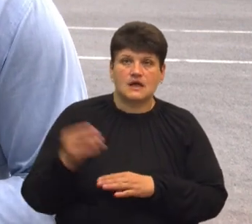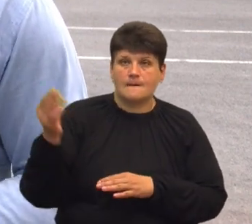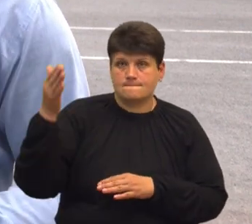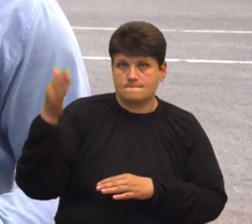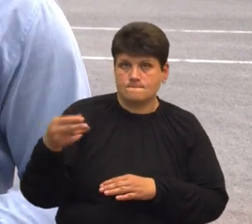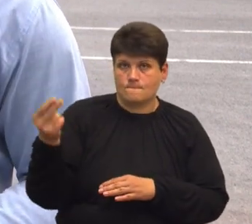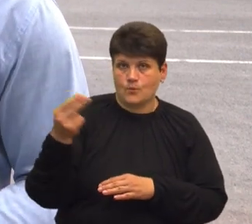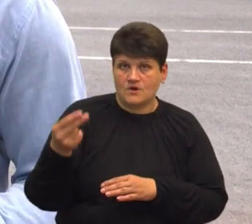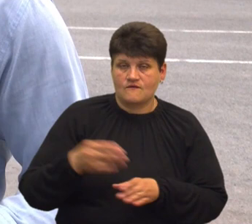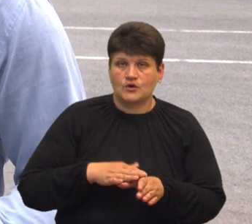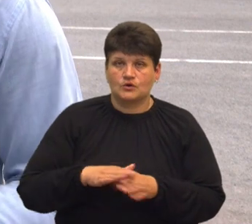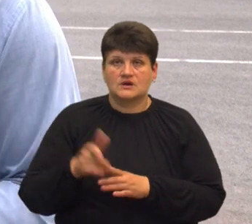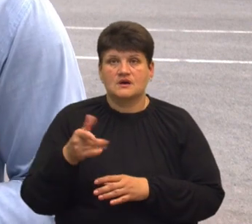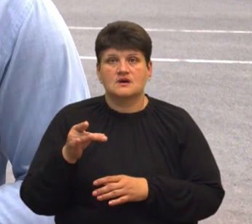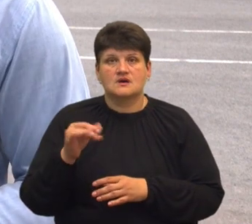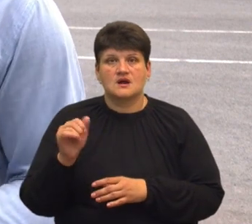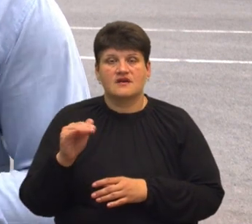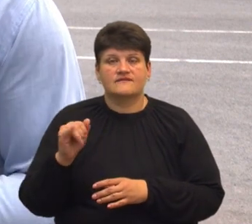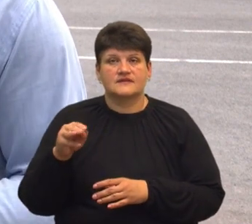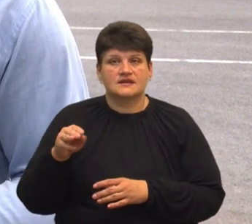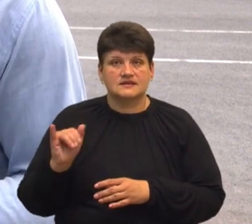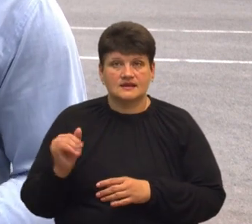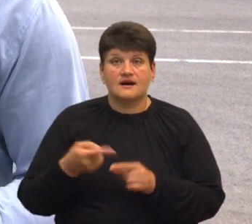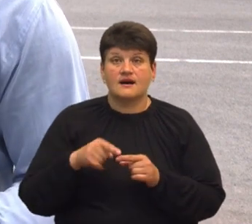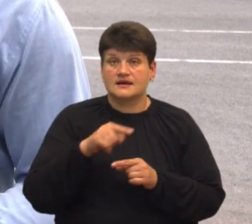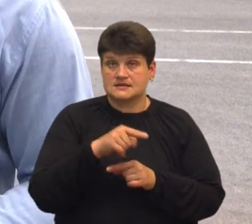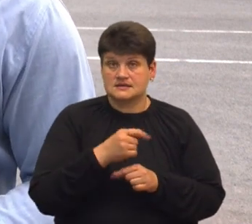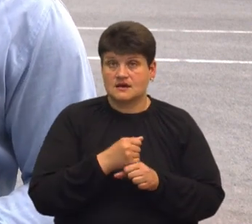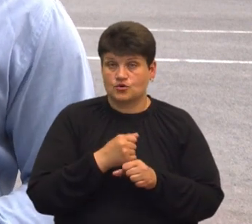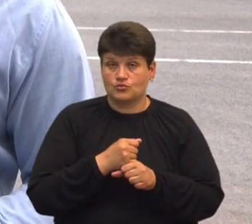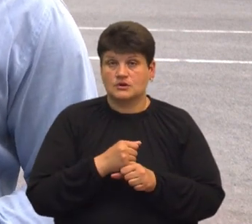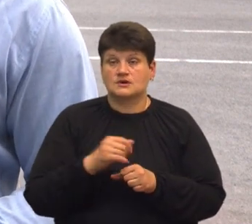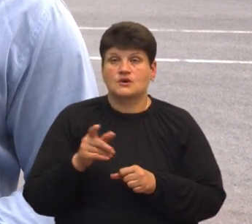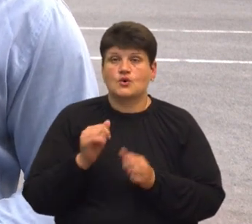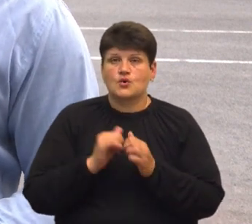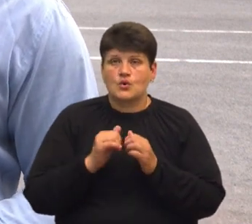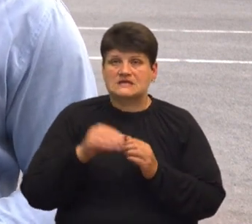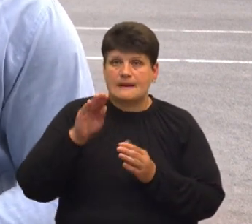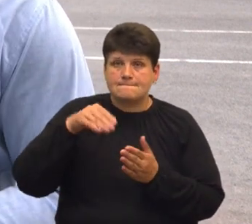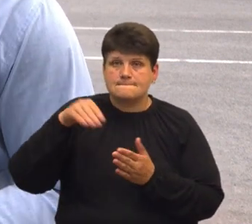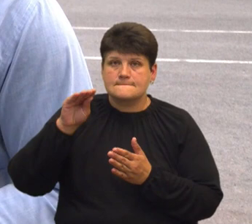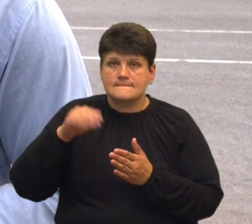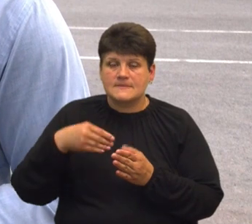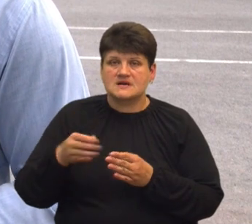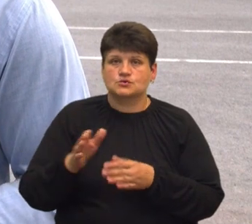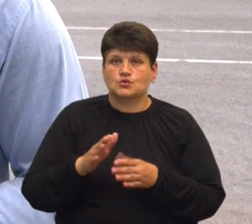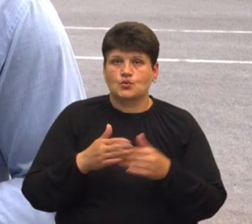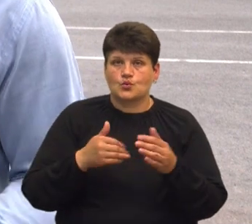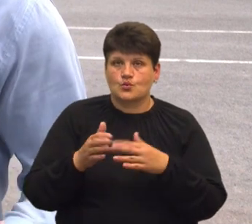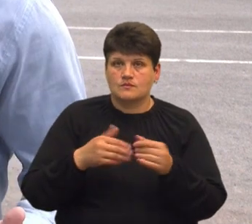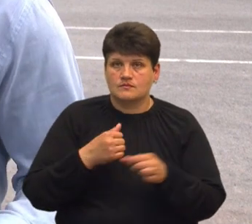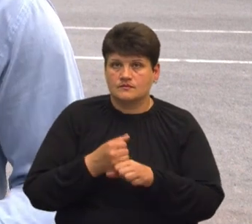об'єми виконуються графіті чи чимось подібним. Ця робота як картина, тому кожен мазок, він прокладений абсолютно рукою і